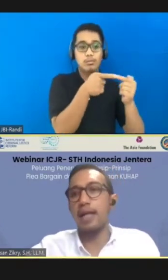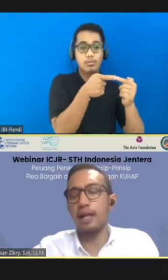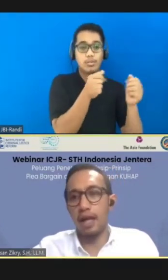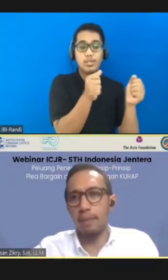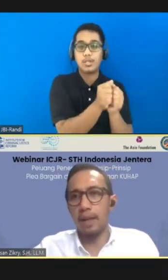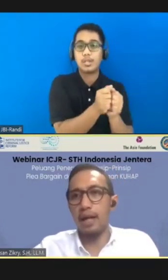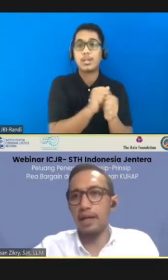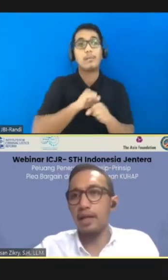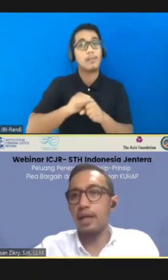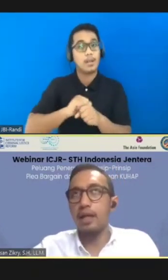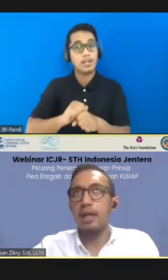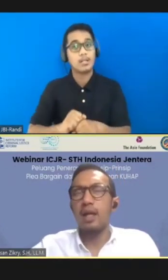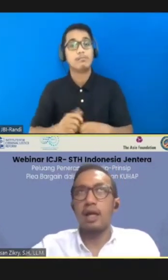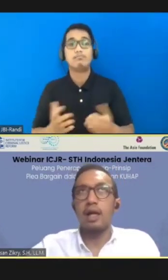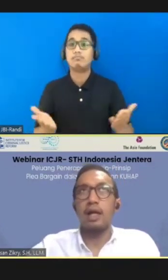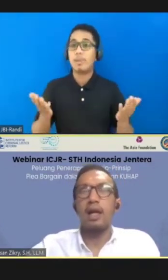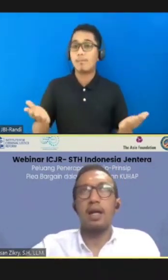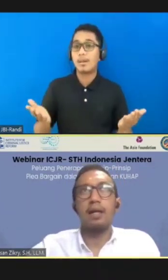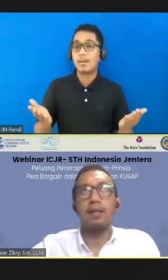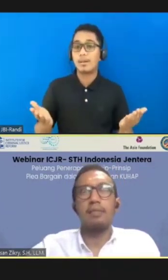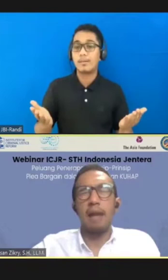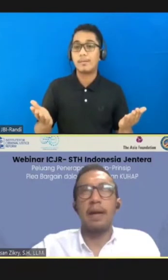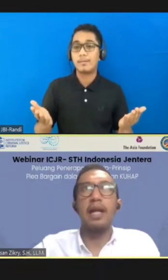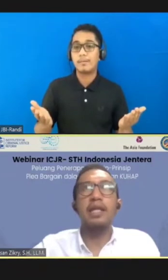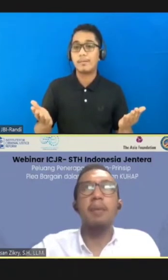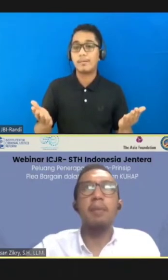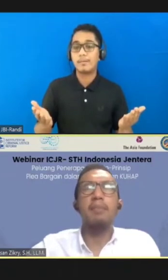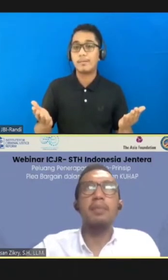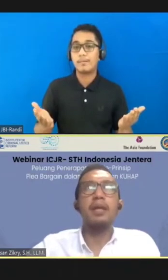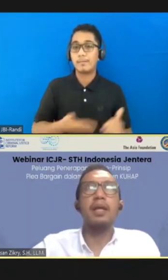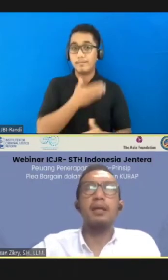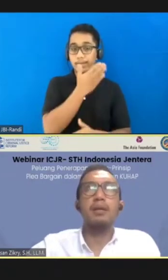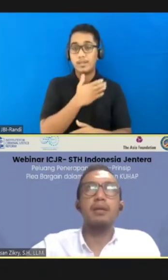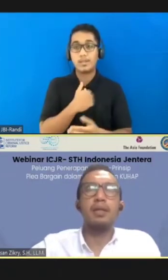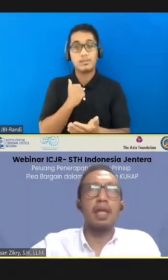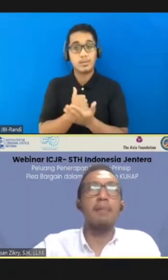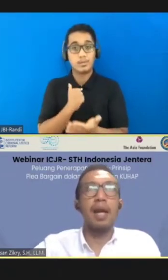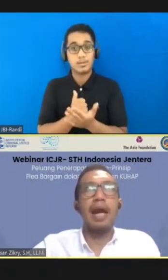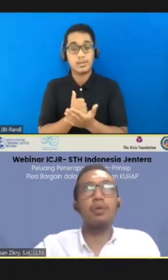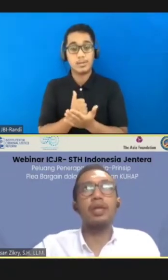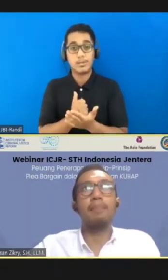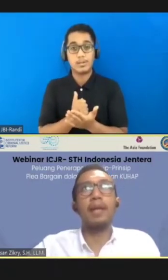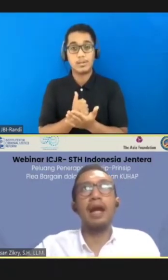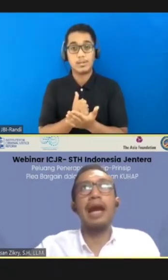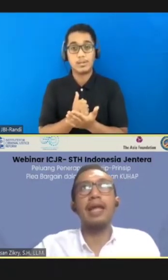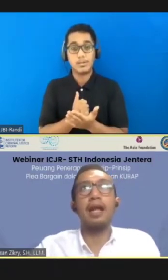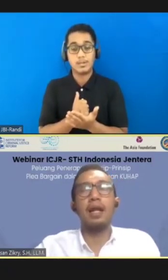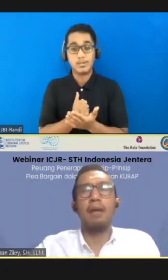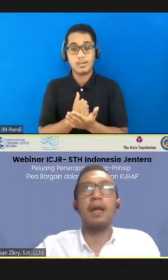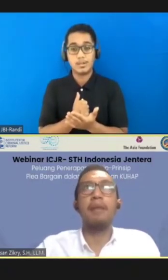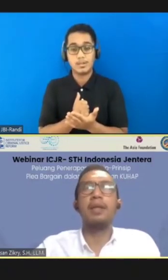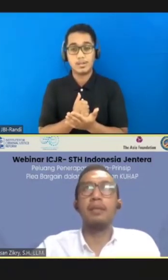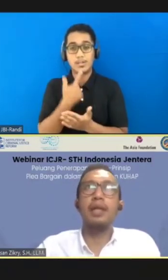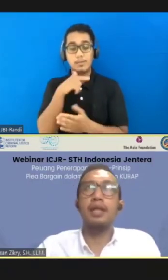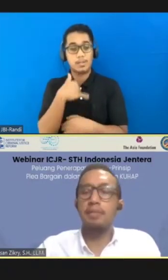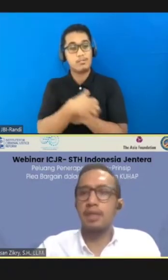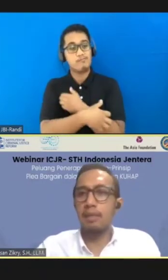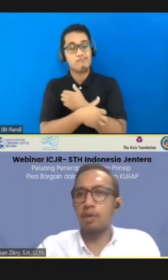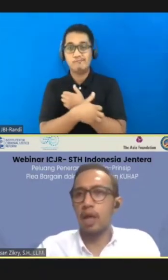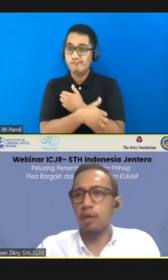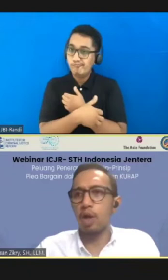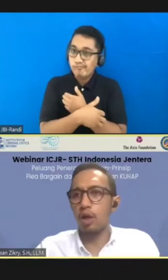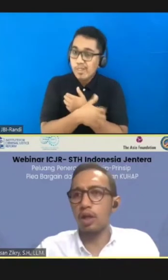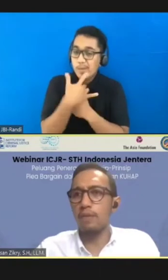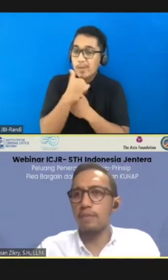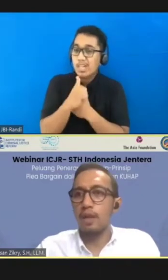praktik. Apakah ini memang benar-benar istilahnya menggaruk di tempat yang gatal? Apakah benar-benar ini